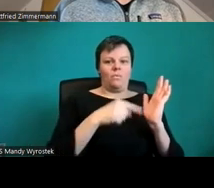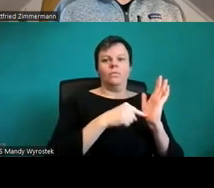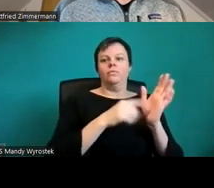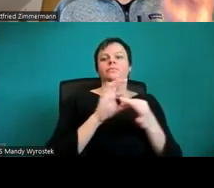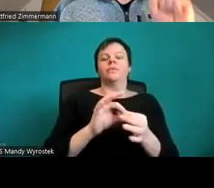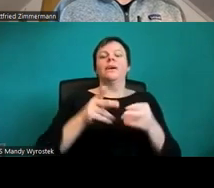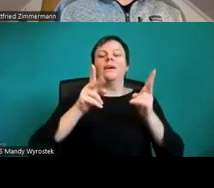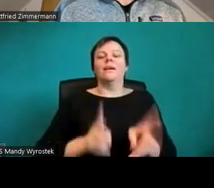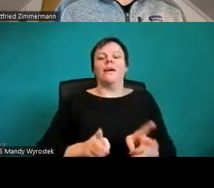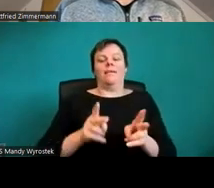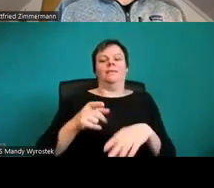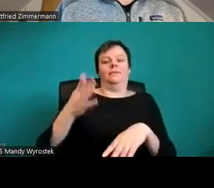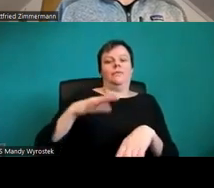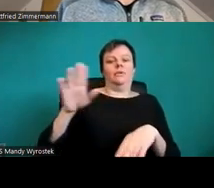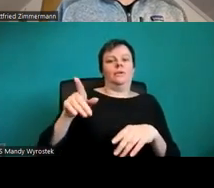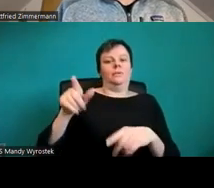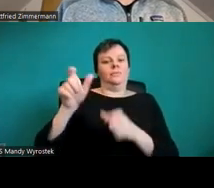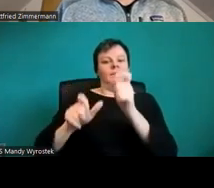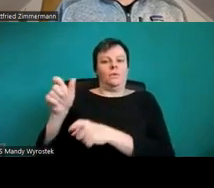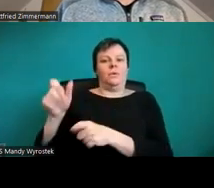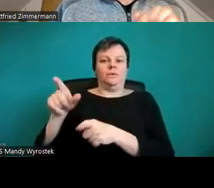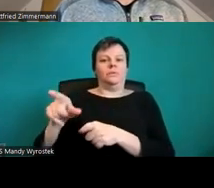jetzt einrücke und den Link hier reinposte.